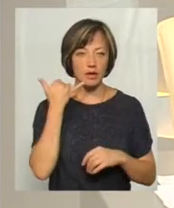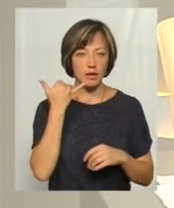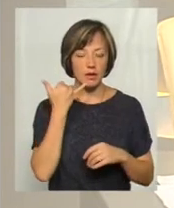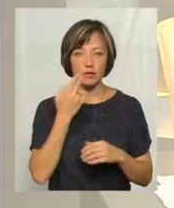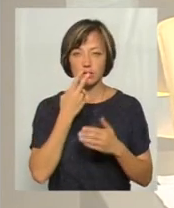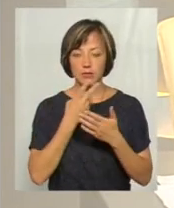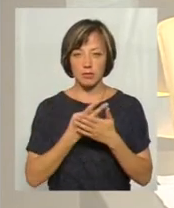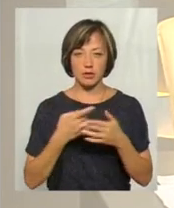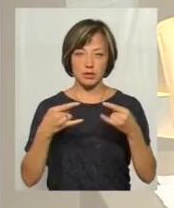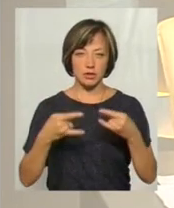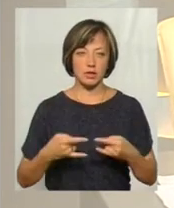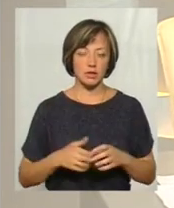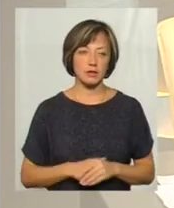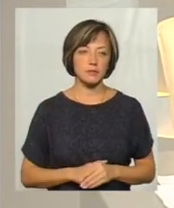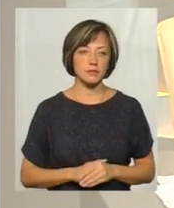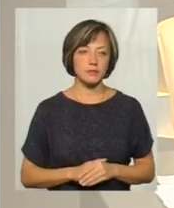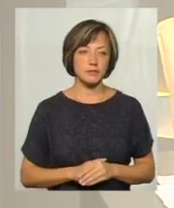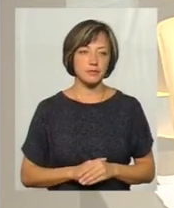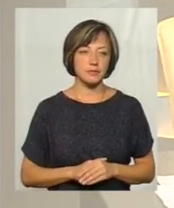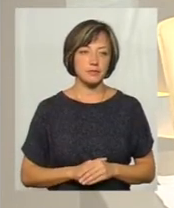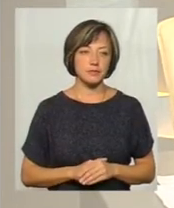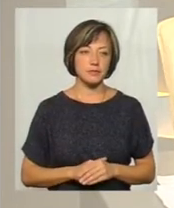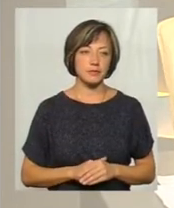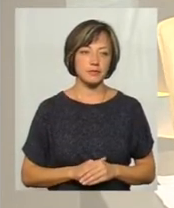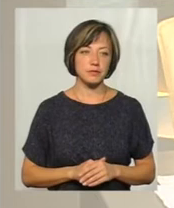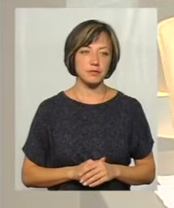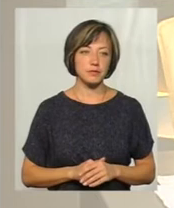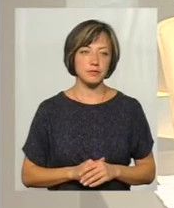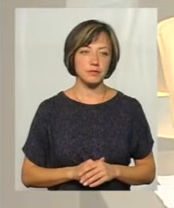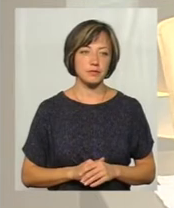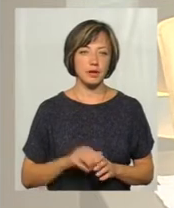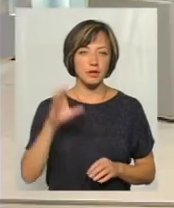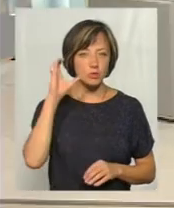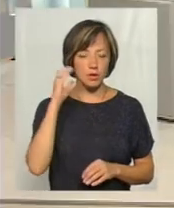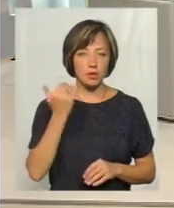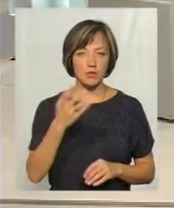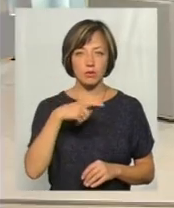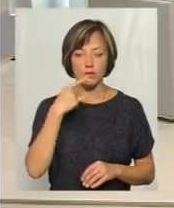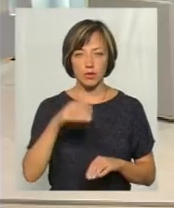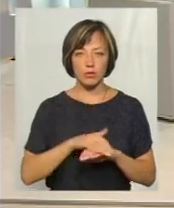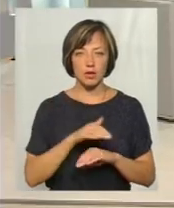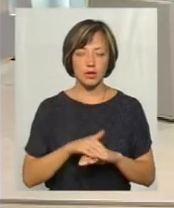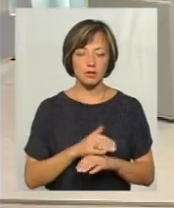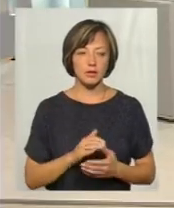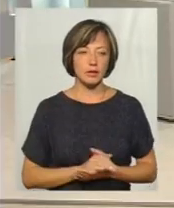096 68 85 068. Слухаємо глядача. Говоріть, будь ласка.